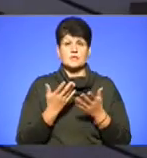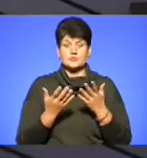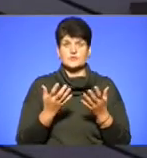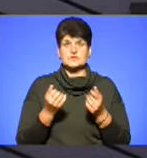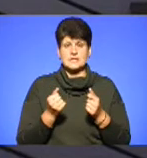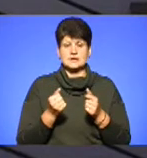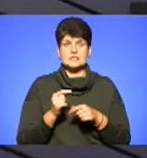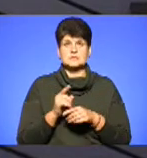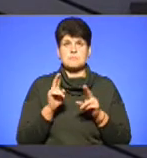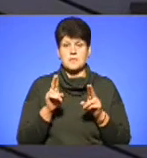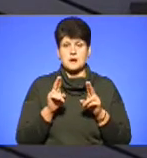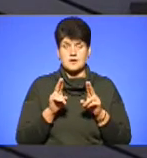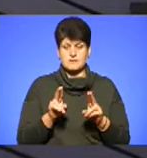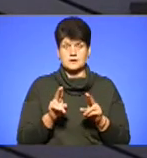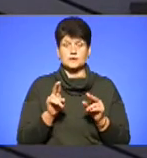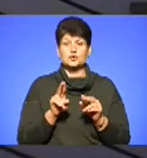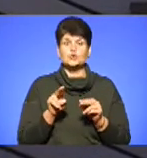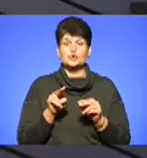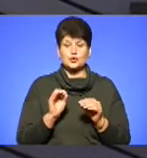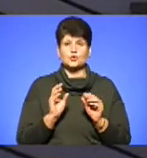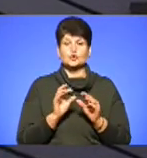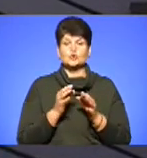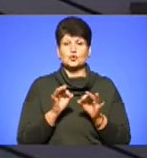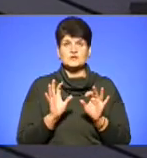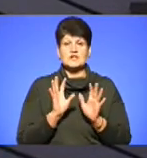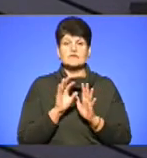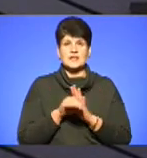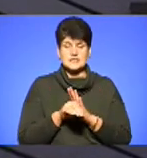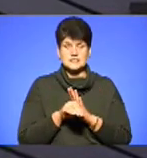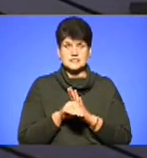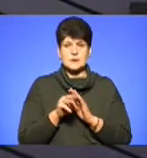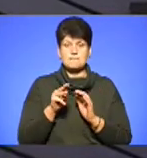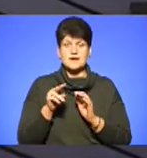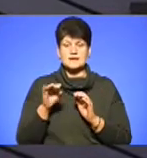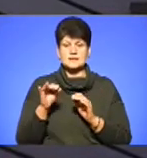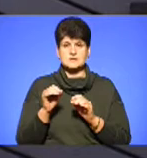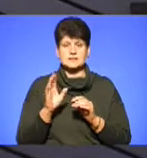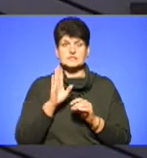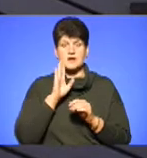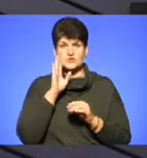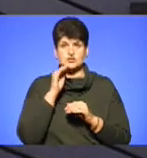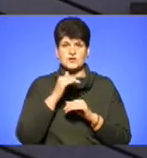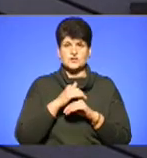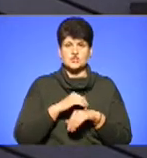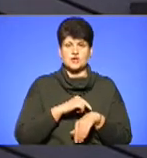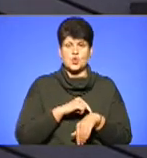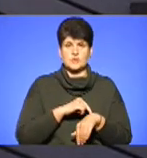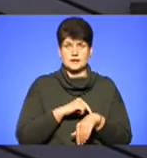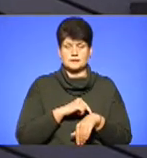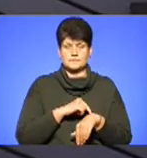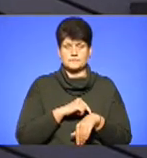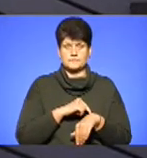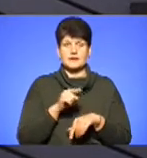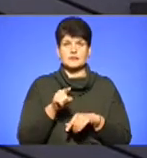згідно санітарних правил, то дозвіл для внесення пестицидів дозволено вносити в раннішні і вечірні години. Там